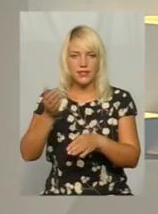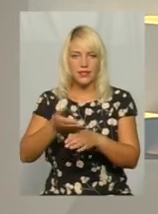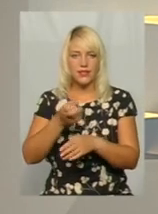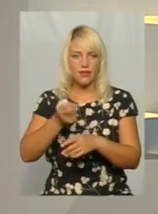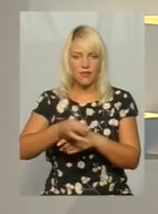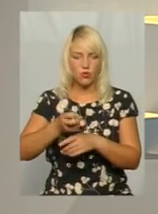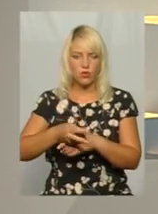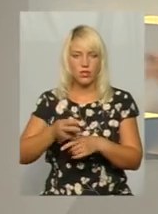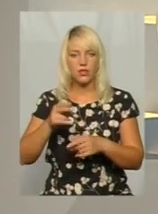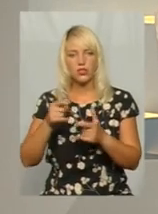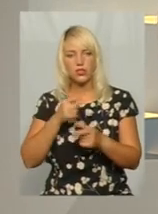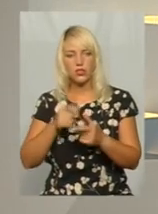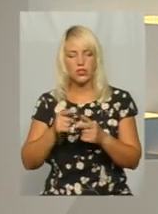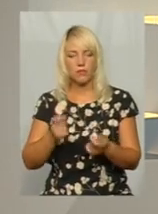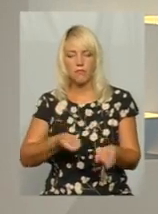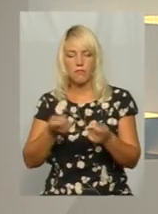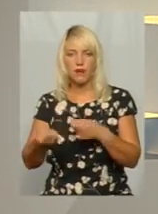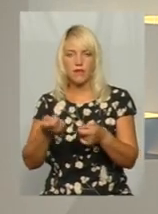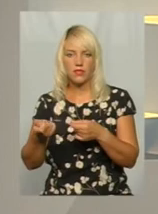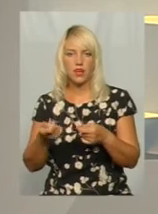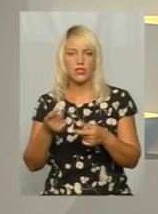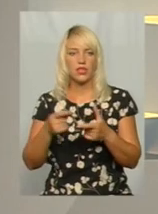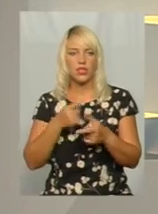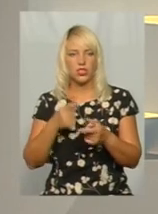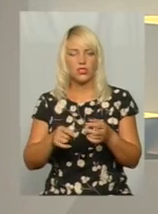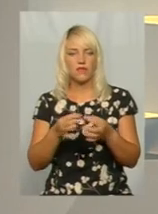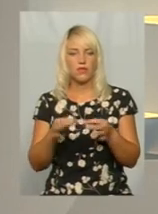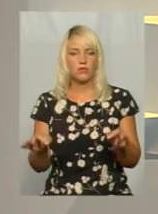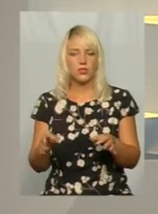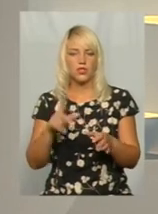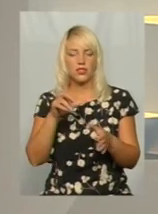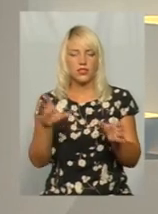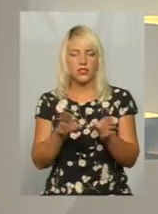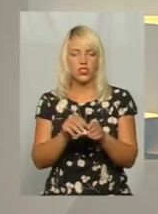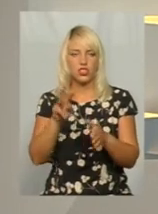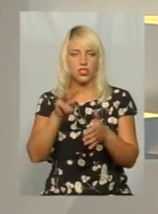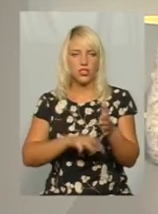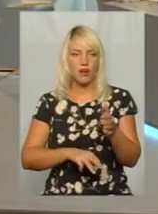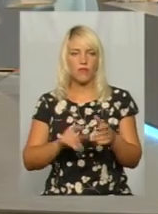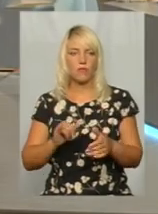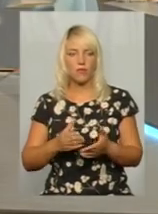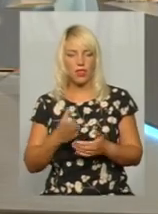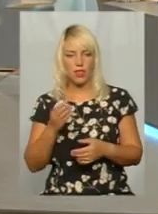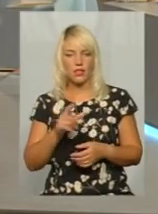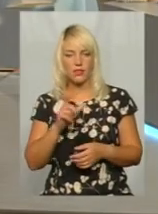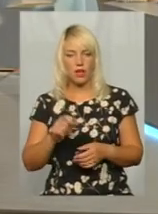Гнедюка, перевантажити, чи відпускаєте зі штрафом, чи платою за проїзд і все?